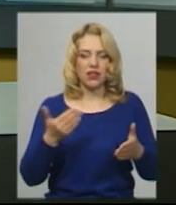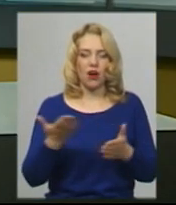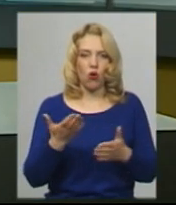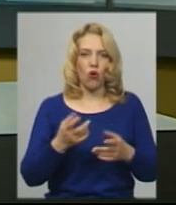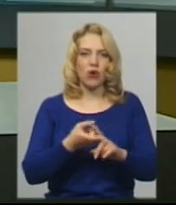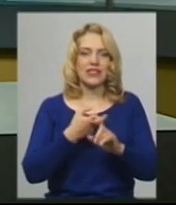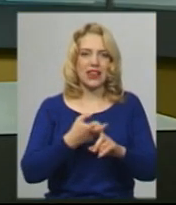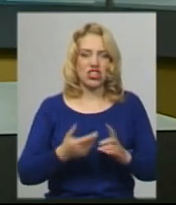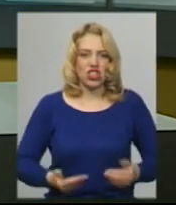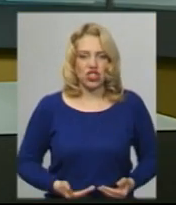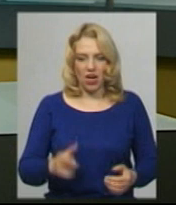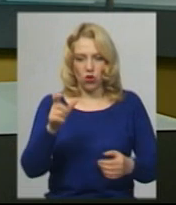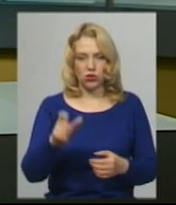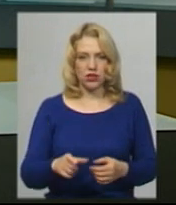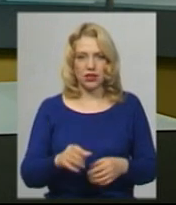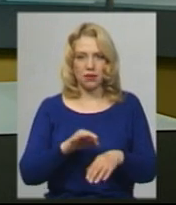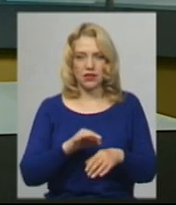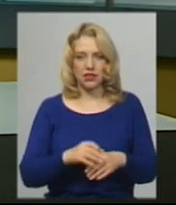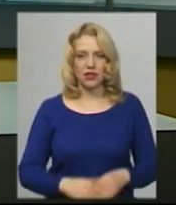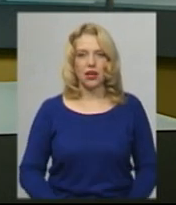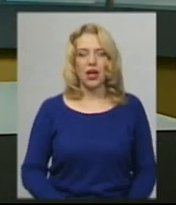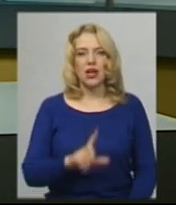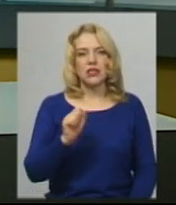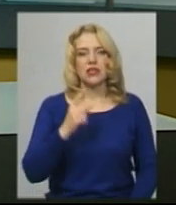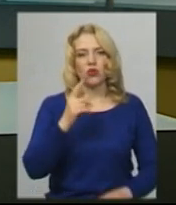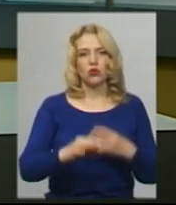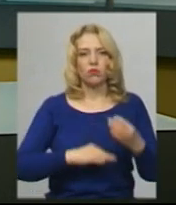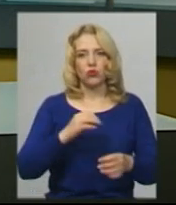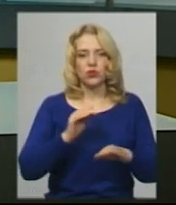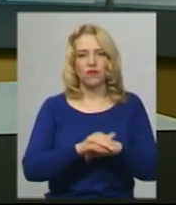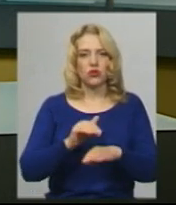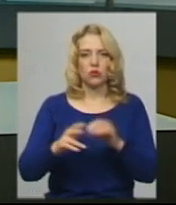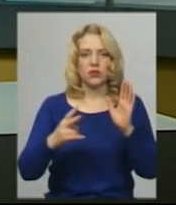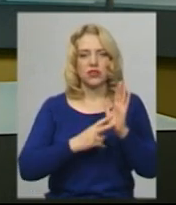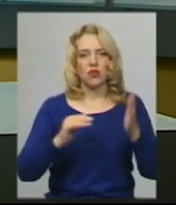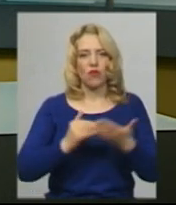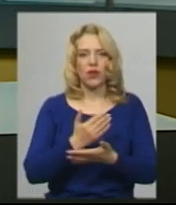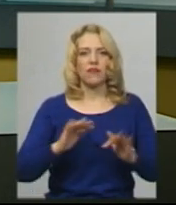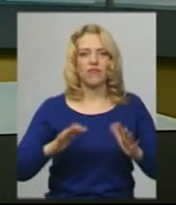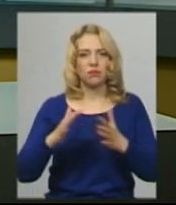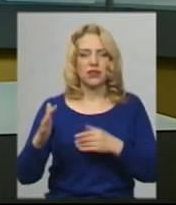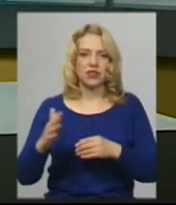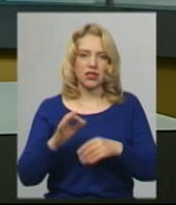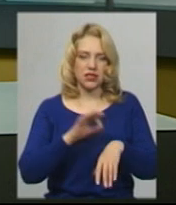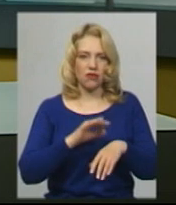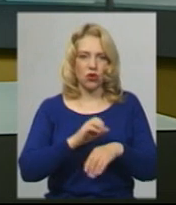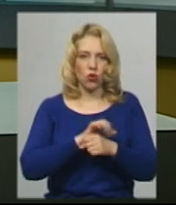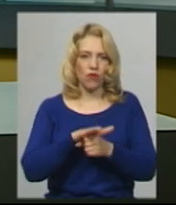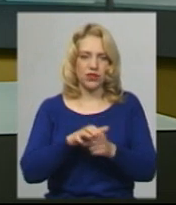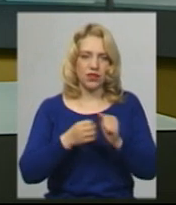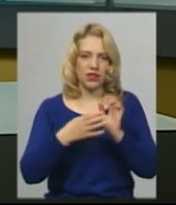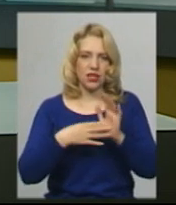За добу на Хмельниччині зафіксовано 7 нових випадків захворювання на COVID-19. Про це розповіла начальниця